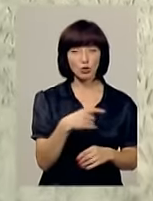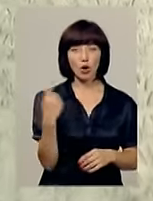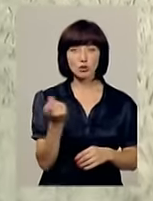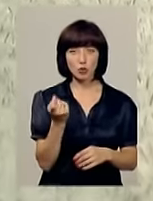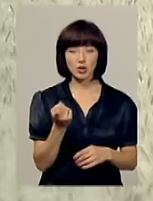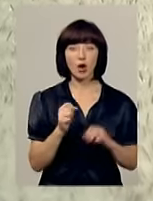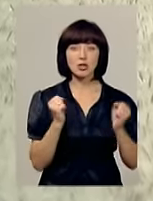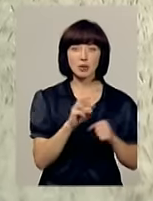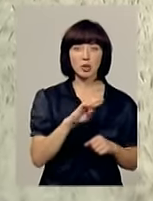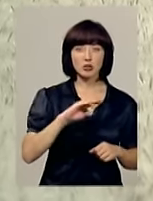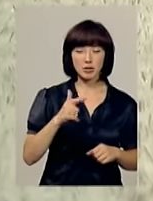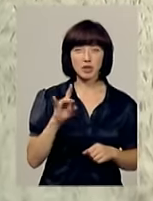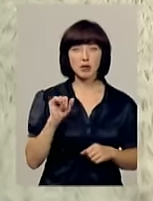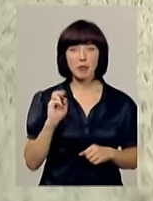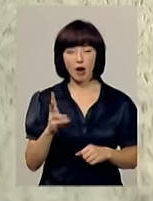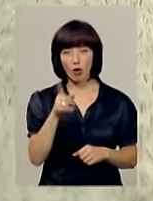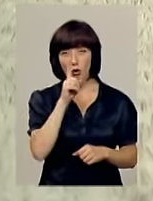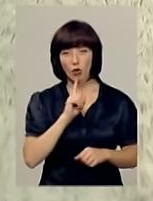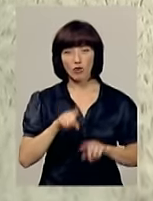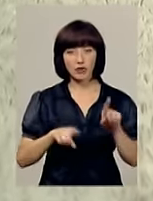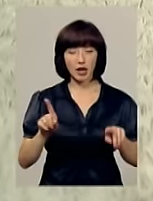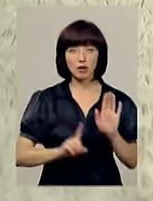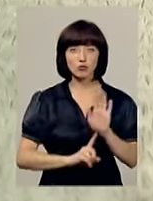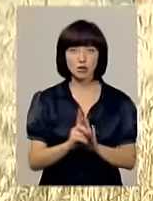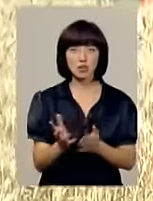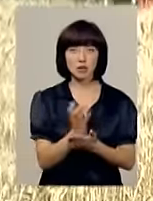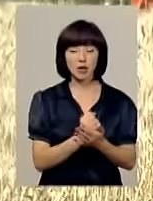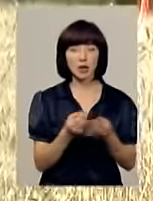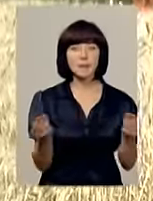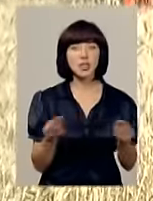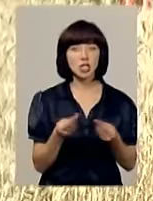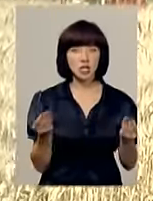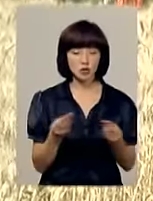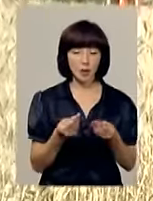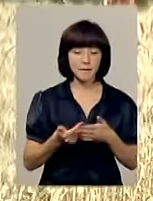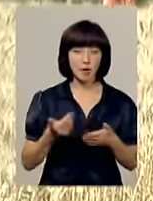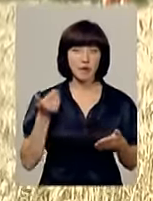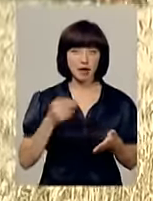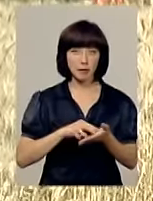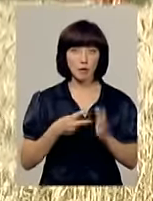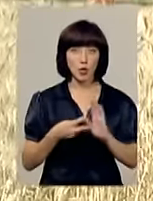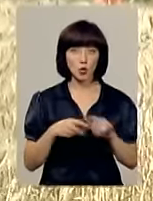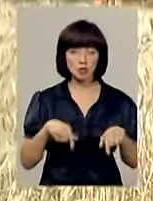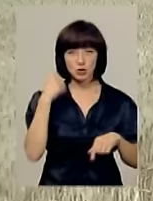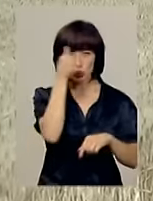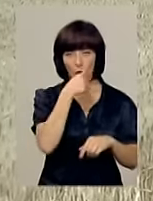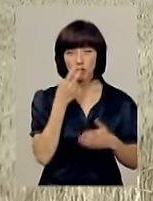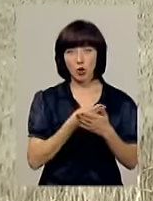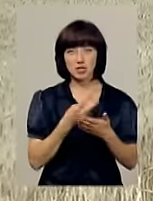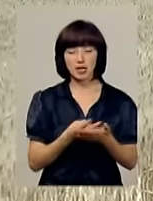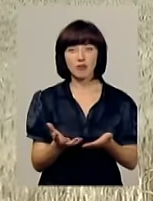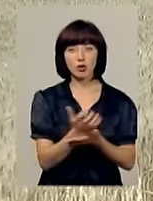молотять озимий ячмінь та ріпак, горох, в деяких розпочали збирати озиму пшеницю. За попередніми прогнозами, цьогорічні показники